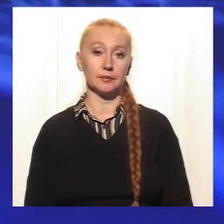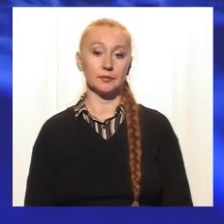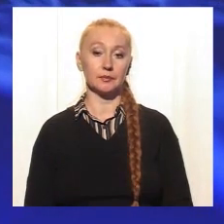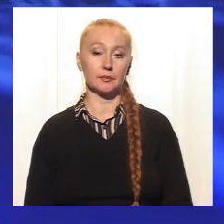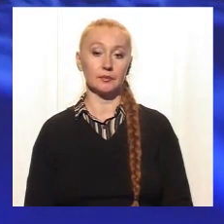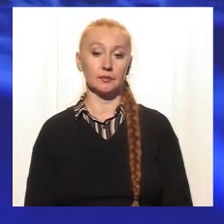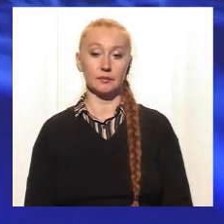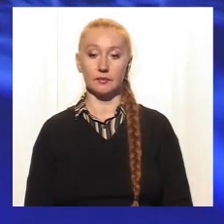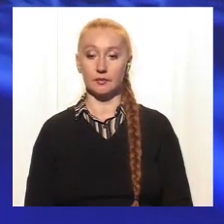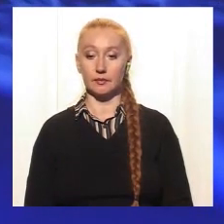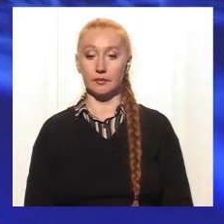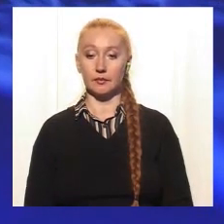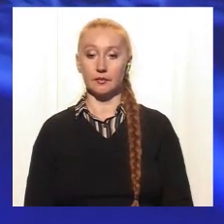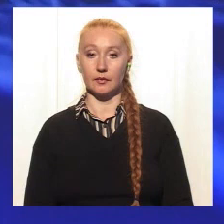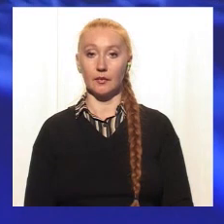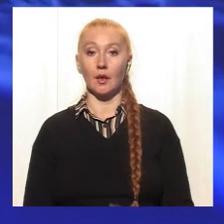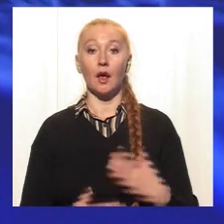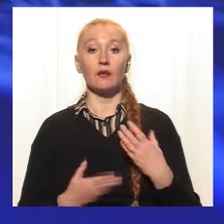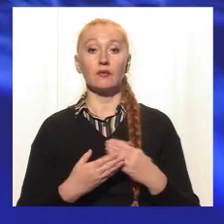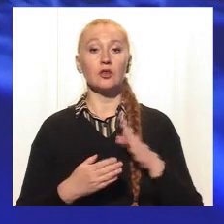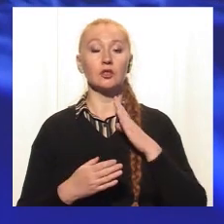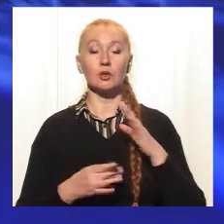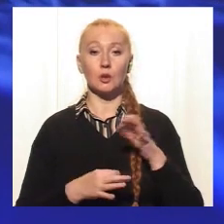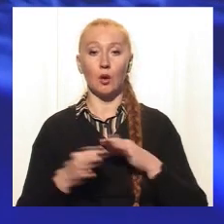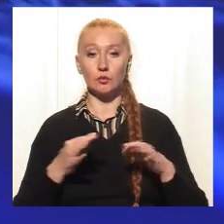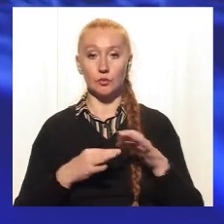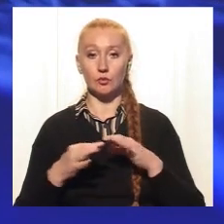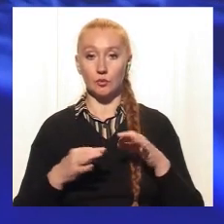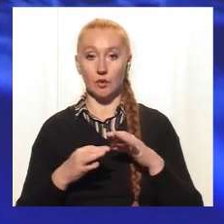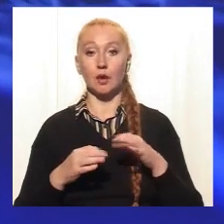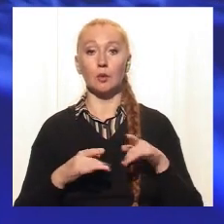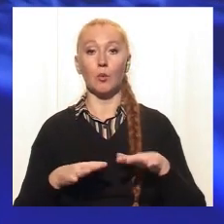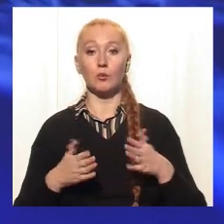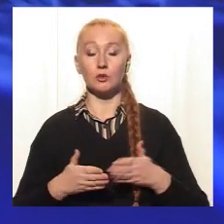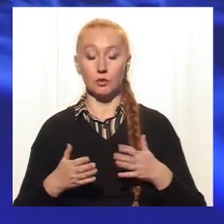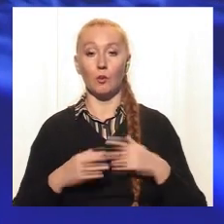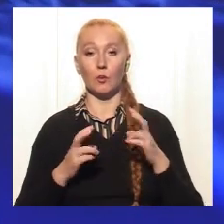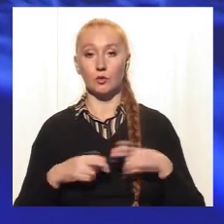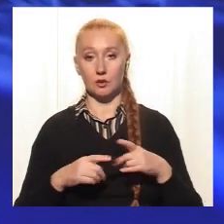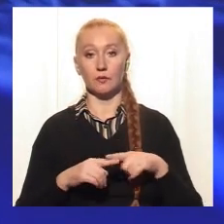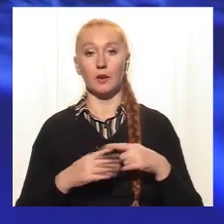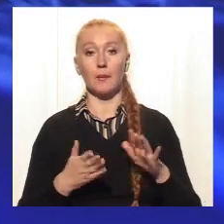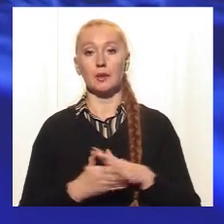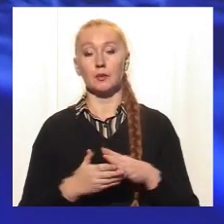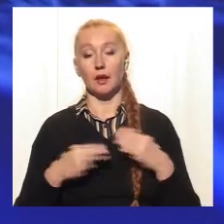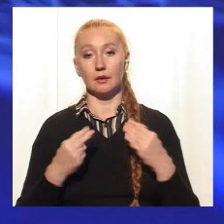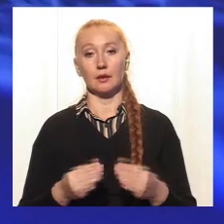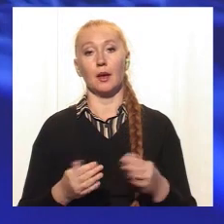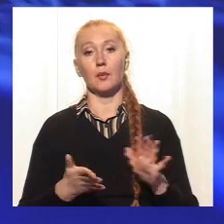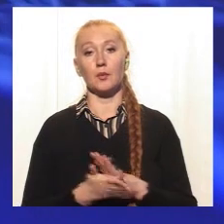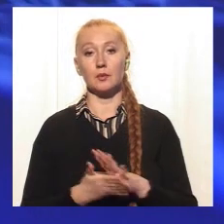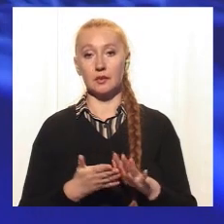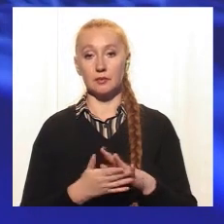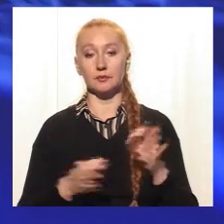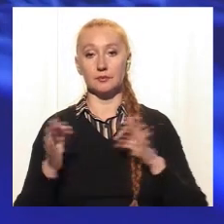в своїх женських консультациях, в амбулаторіях по місту жительства теж. Презервативи є безплатно, є безплатні